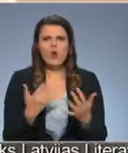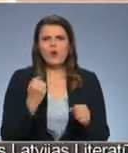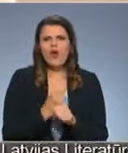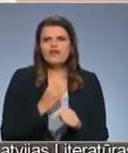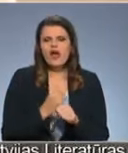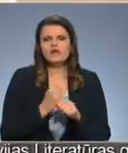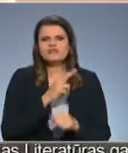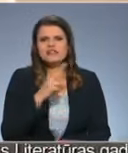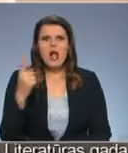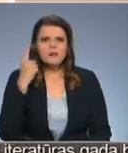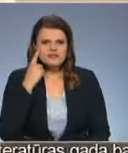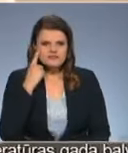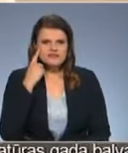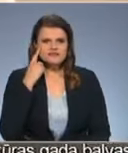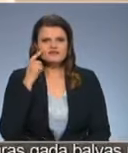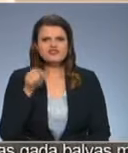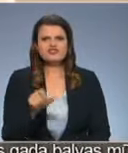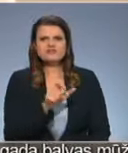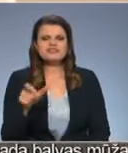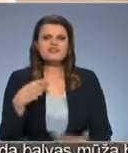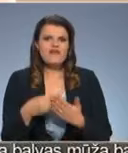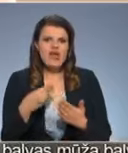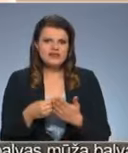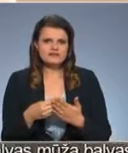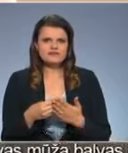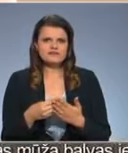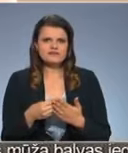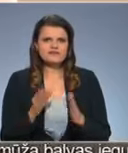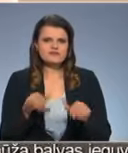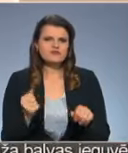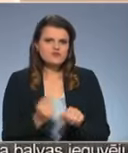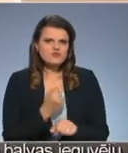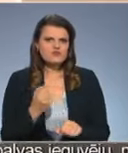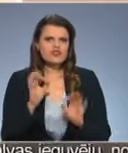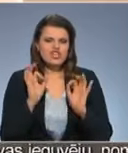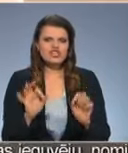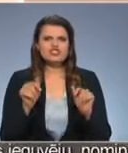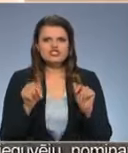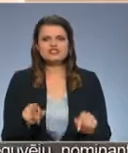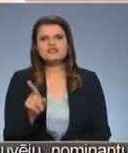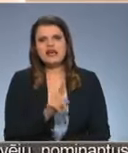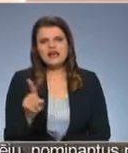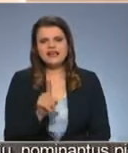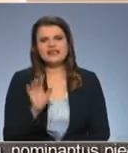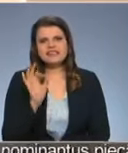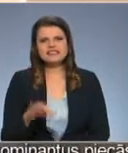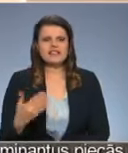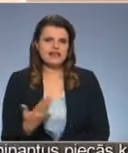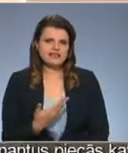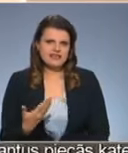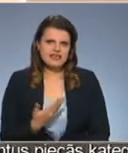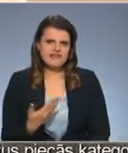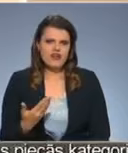darot, neapzinātos šī mirkļu vērtību. Tieši tā ir tā īstā dzīve.